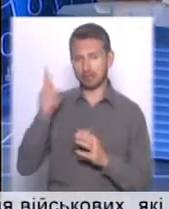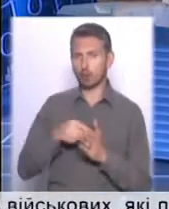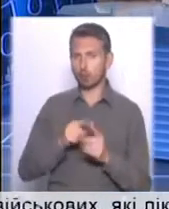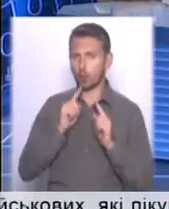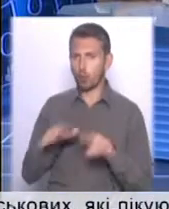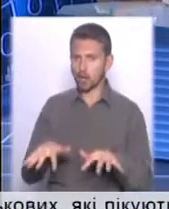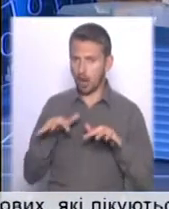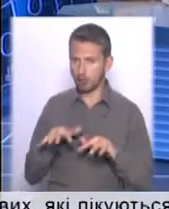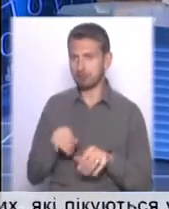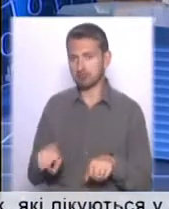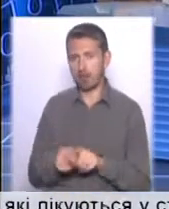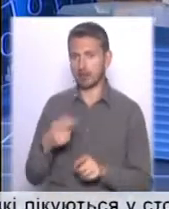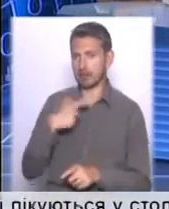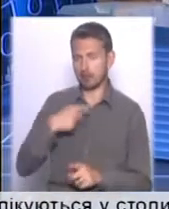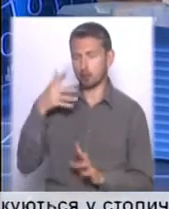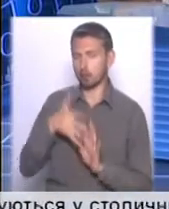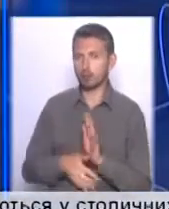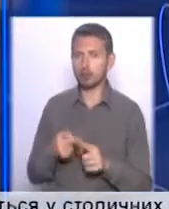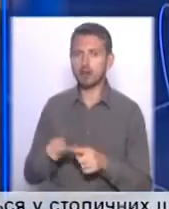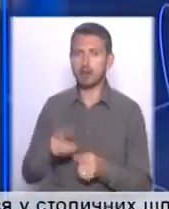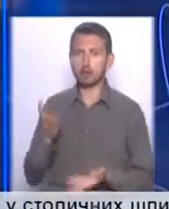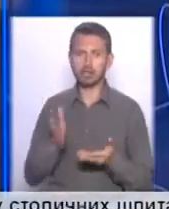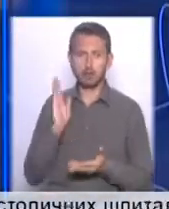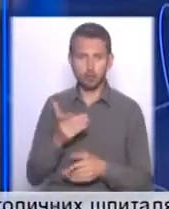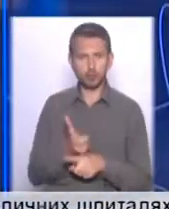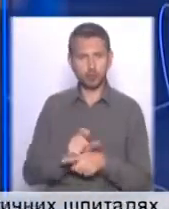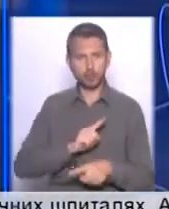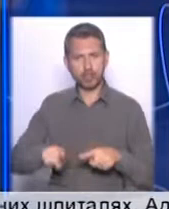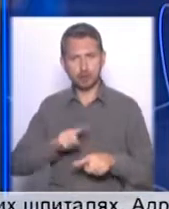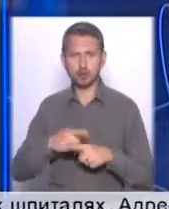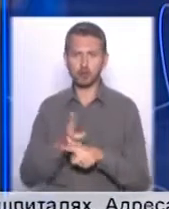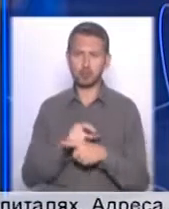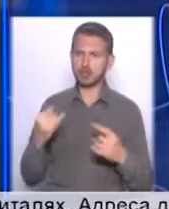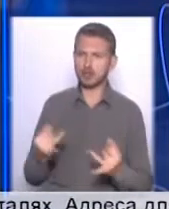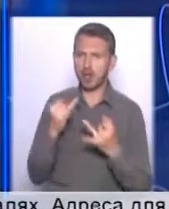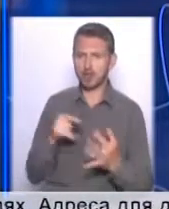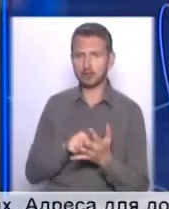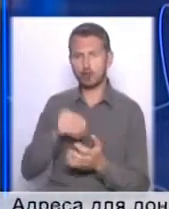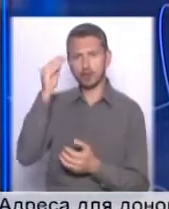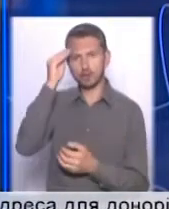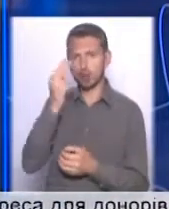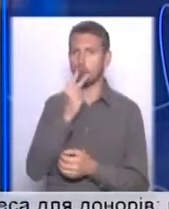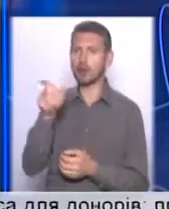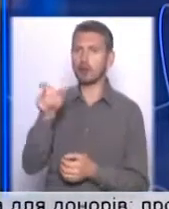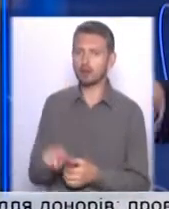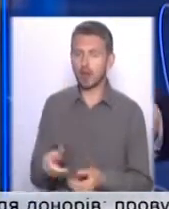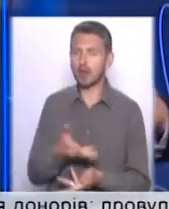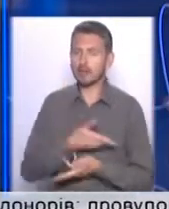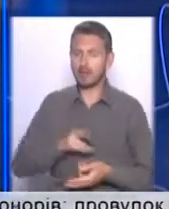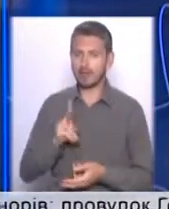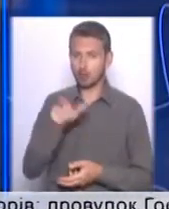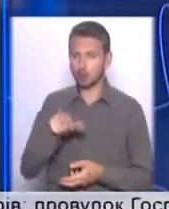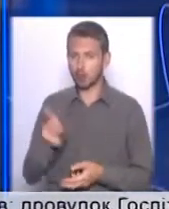ради, і так для себе зрозумів, що це, можливо, буде навіть динамічніше і цікавіше з точки зору глядача і нас, як людей, які